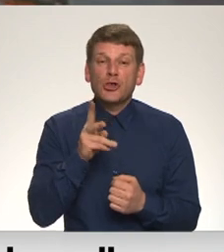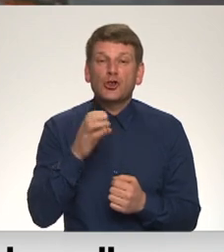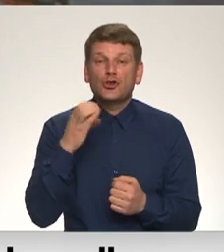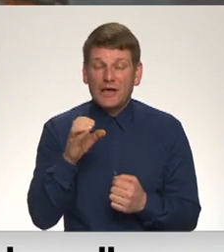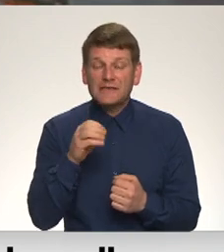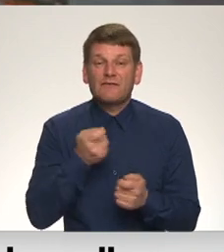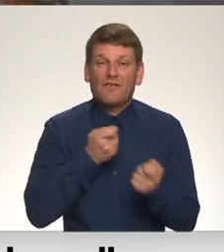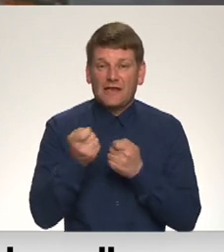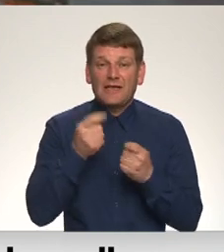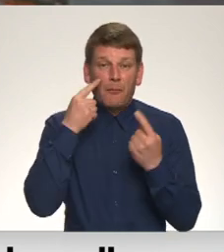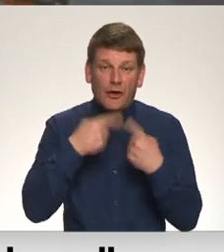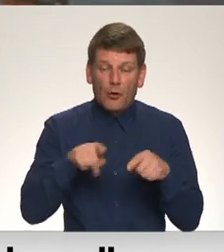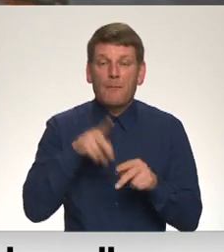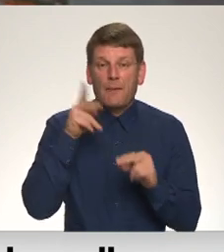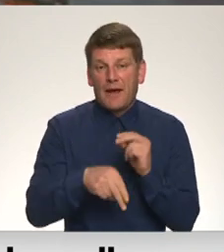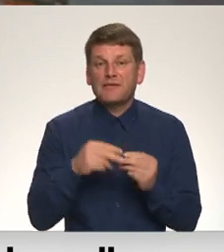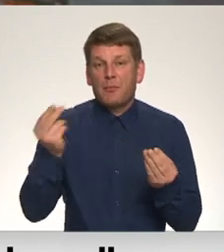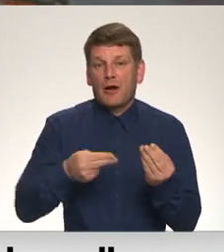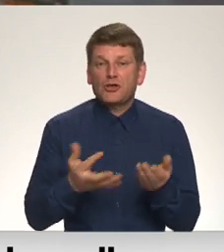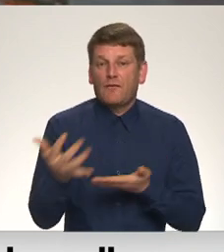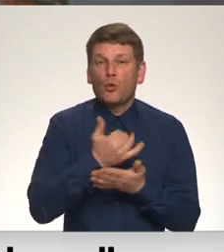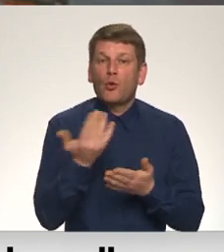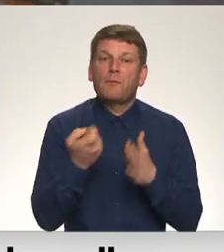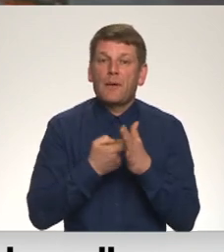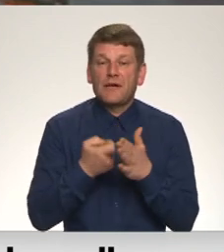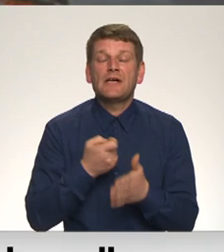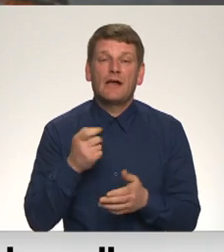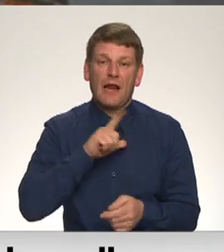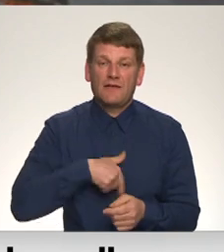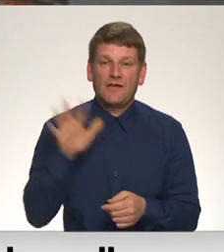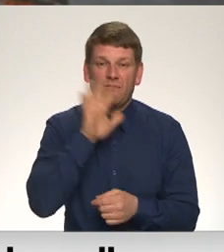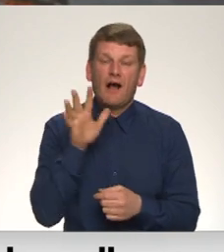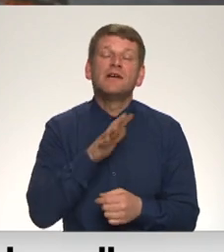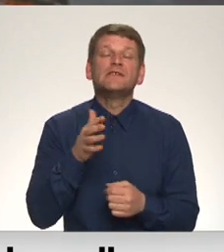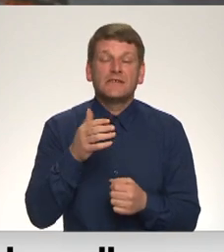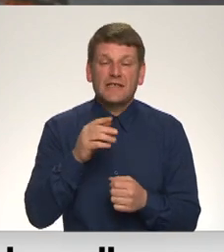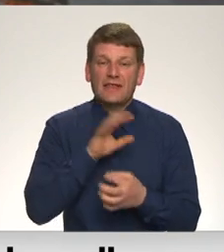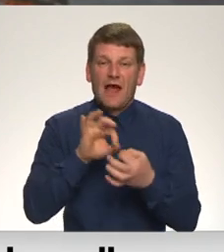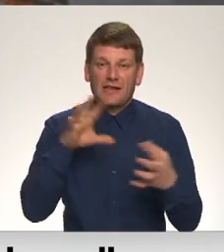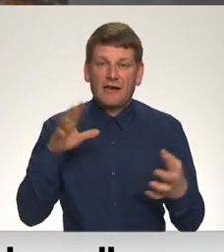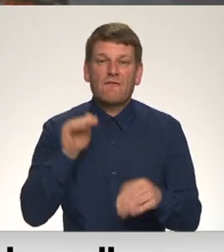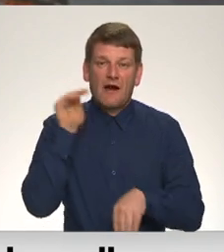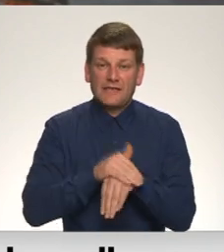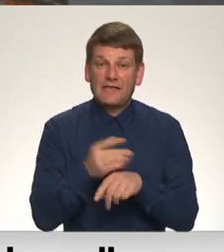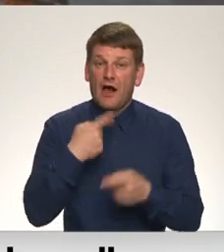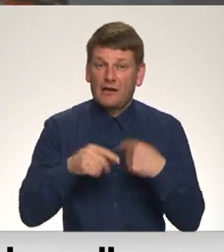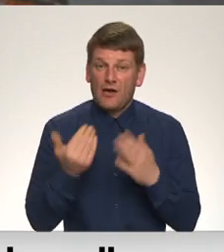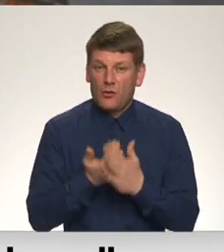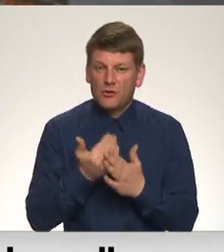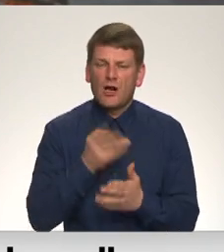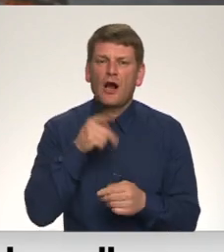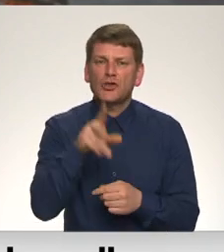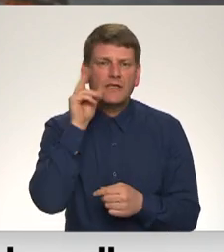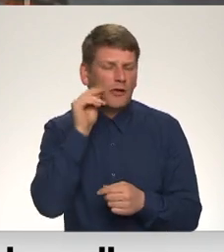Pabeidza parakstu vākšanu memorandam, kurā pieprasīta Latvijas valsts neatgrības faktiskā atjaunošana. Kā šis datums tiek